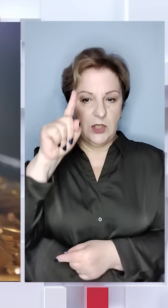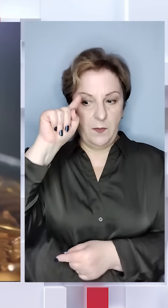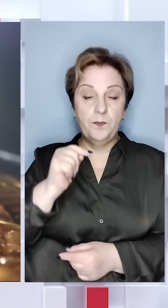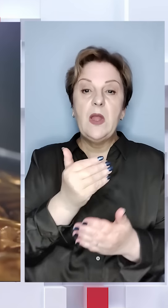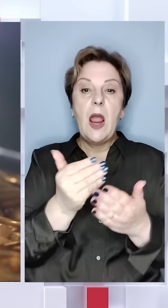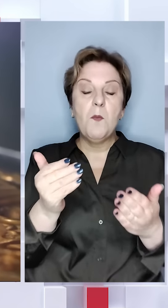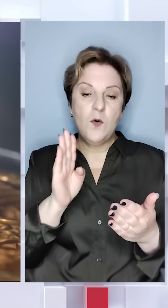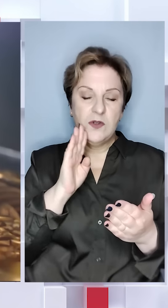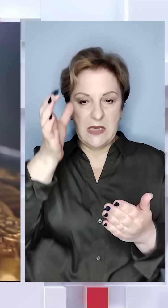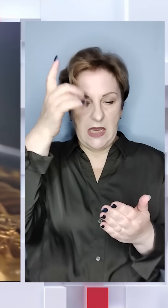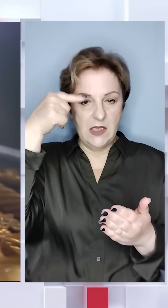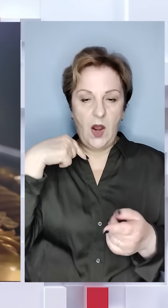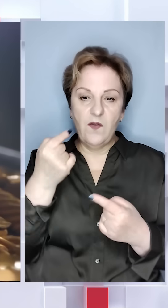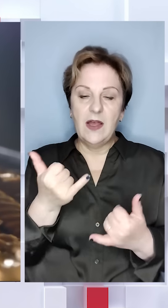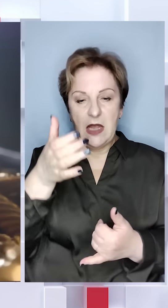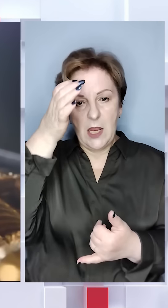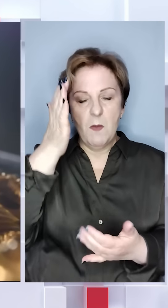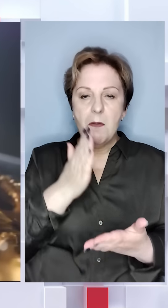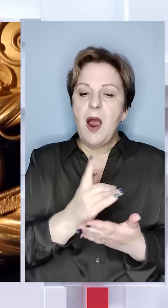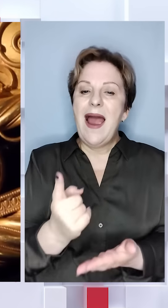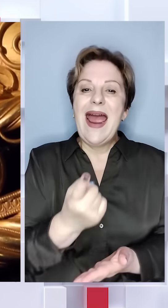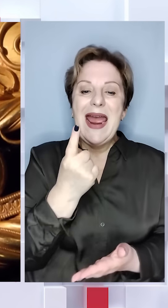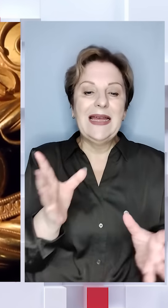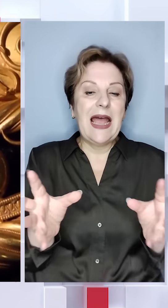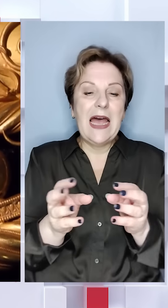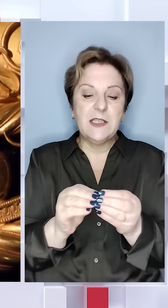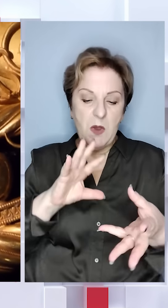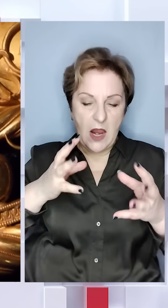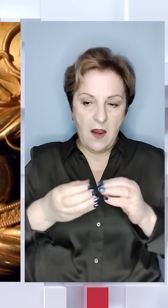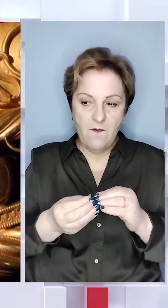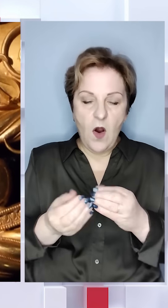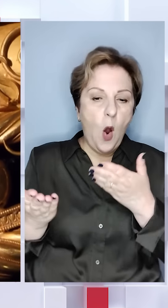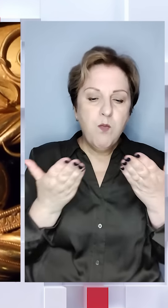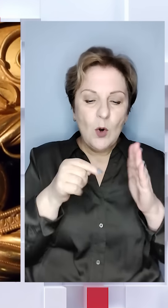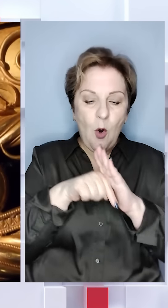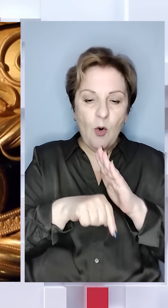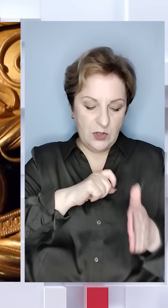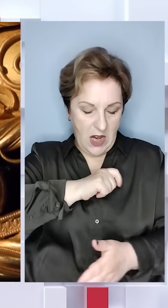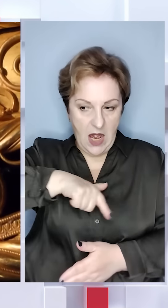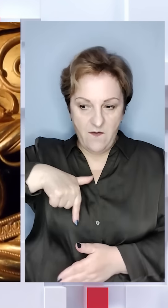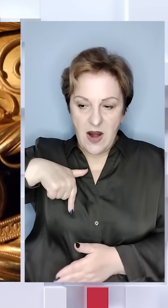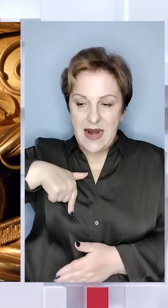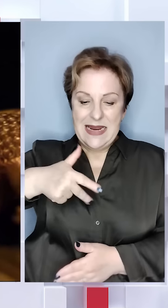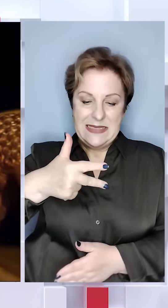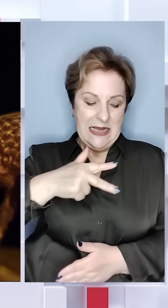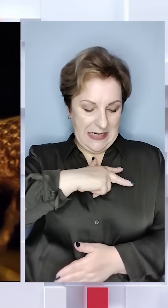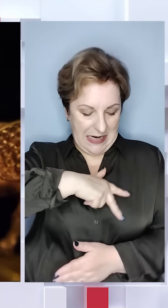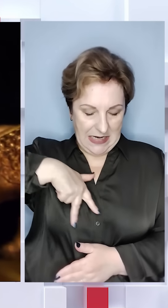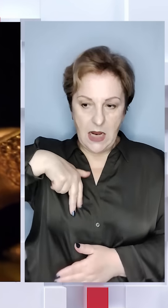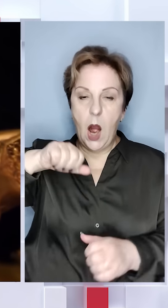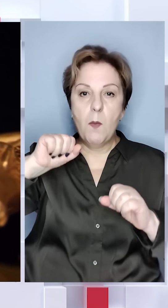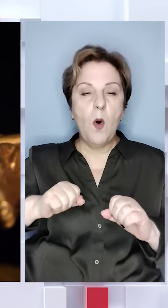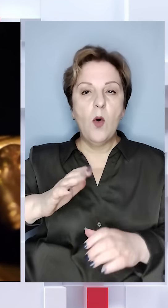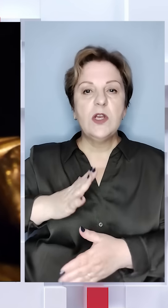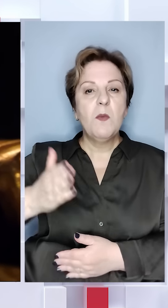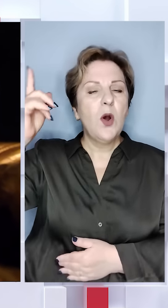відомо. Музейниця каже, що тепер науковці мають чи не єдиний спільний висновок про читання пекторалі. Її три яруси можуть